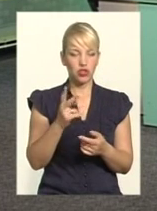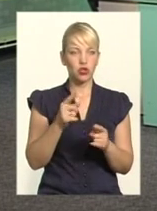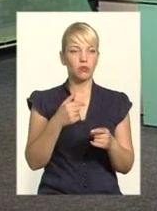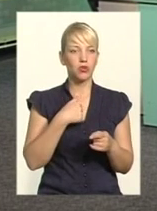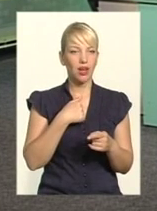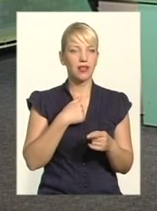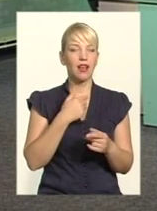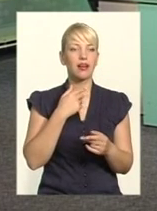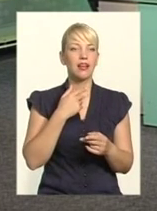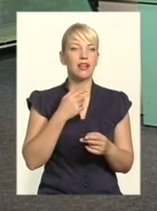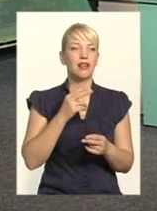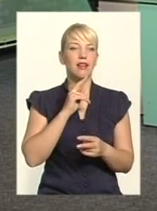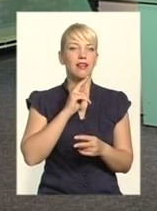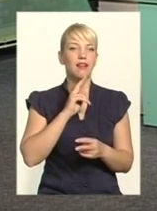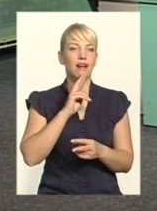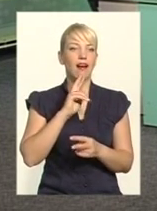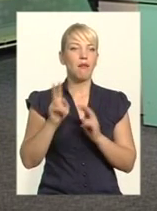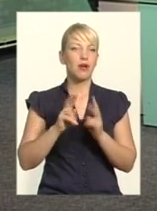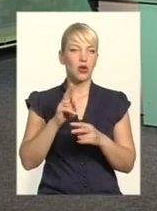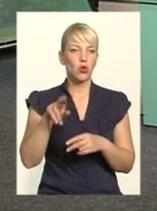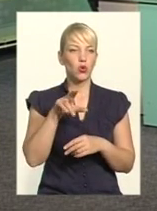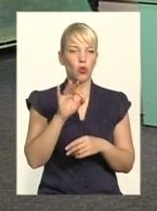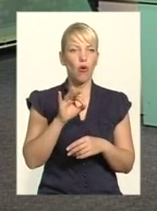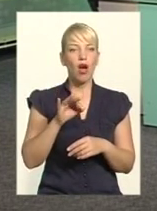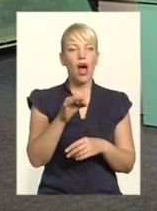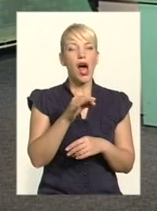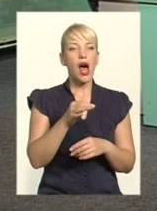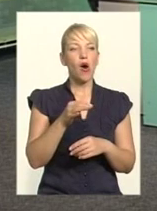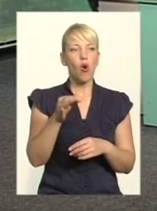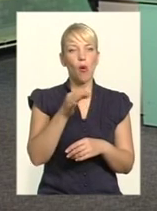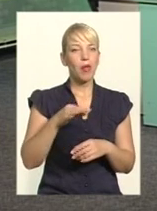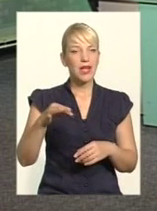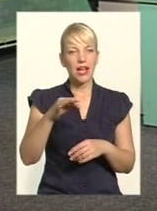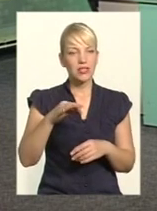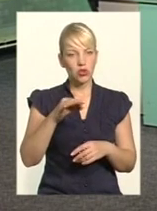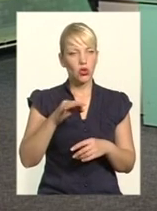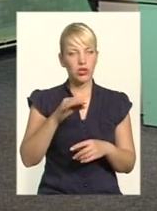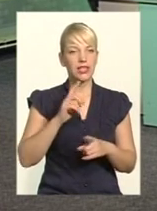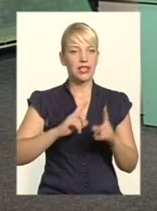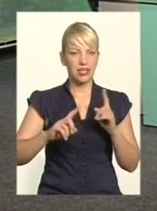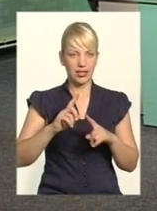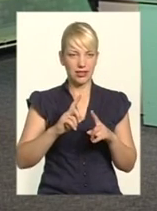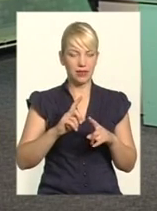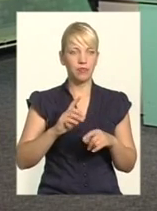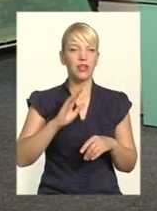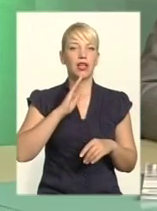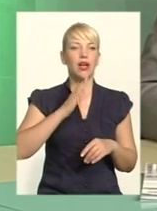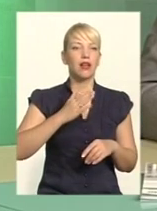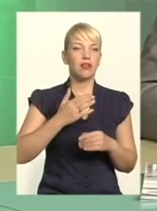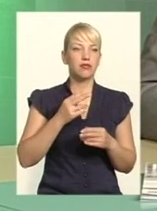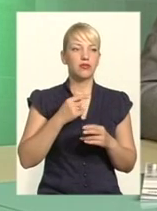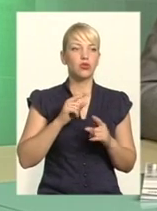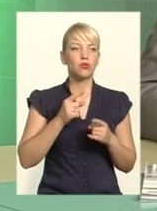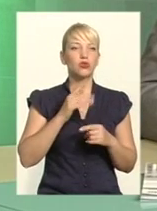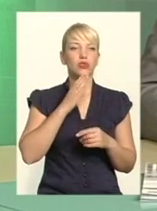так апелюю до обласної ради? Тому що, насправді, бачення нашої організації за конкретні справи і моє, як народний депутат Олександр Володимирович Герегий, і